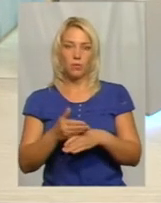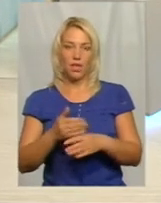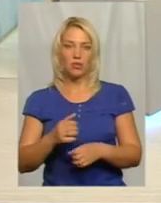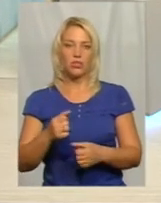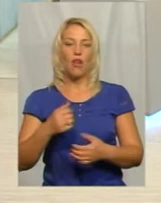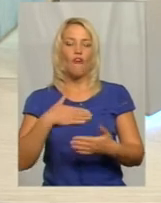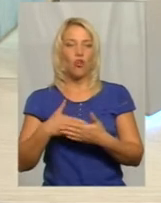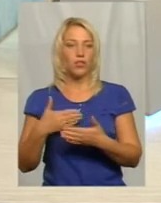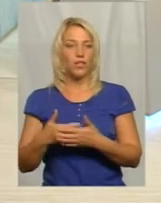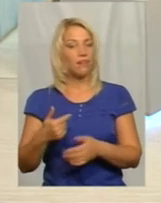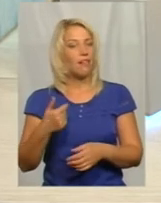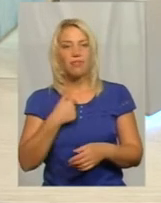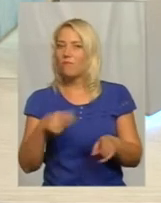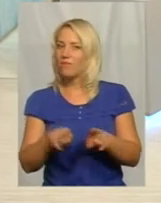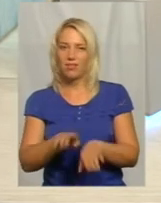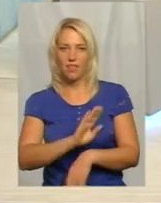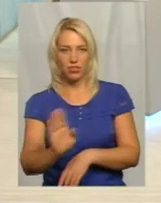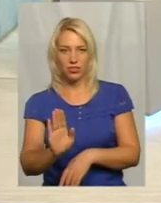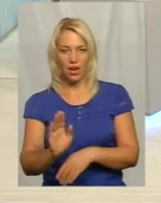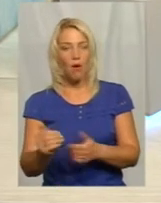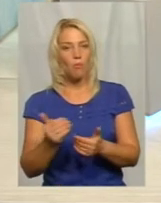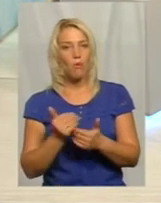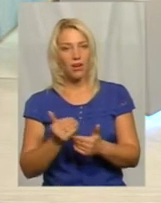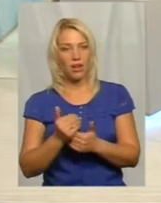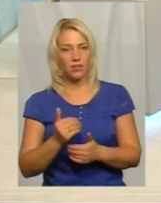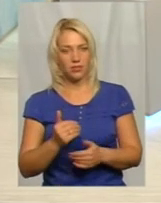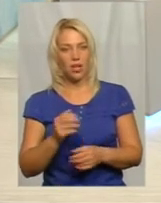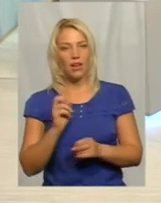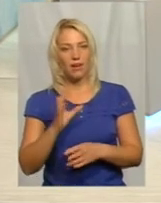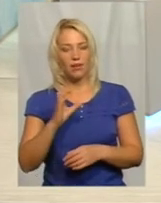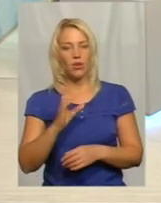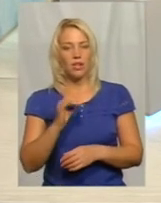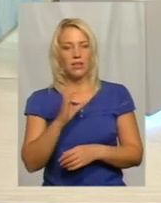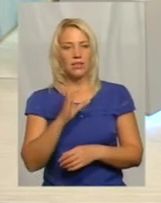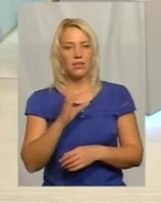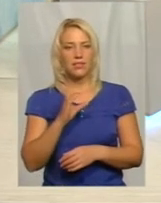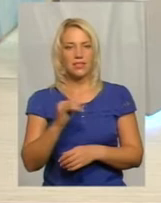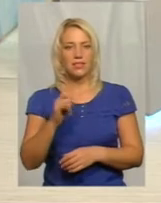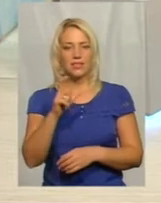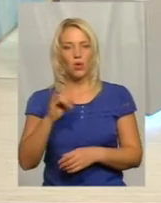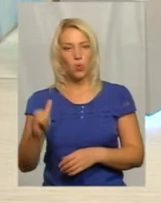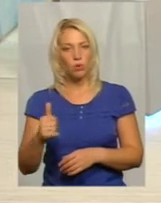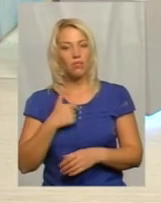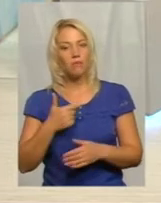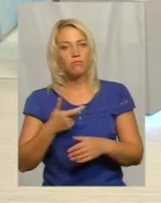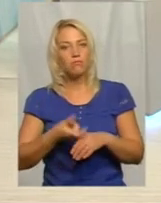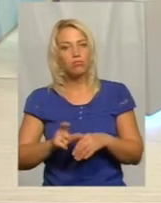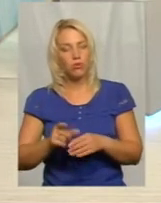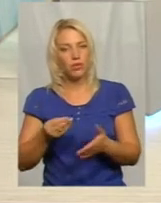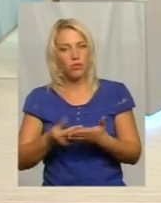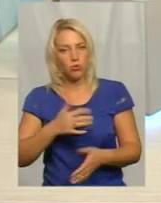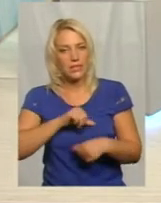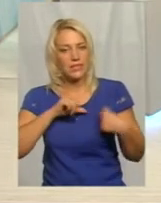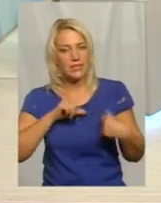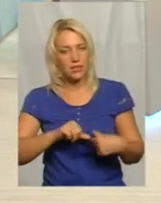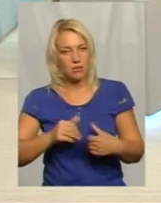армію, а не допомагаєте. Нам не так же все-таки допомагають, як в ЗСУ. Нам допомагають, я вважаю, з більші дорогим серцем, тому що я